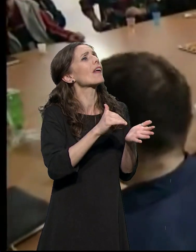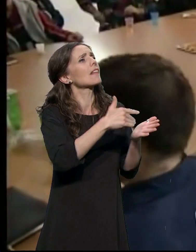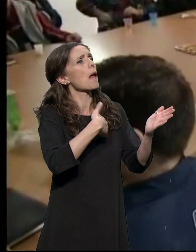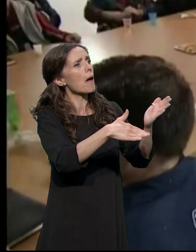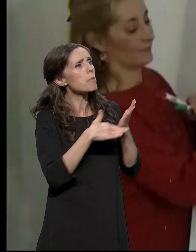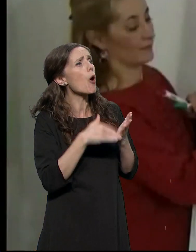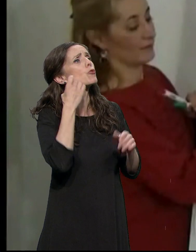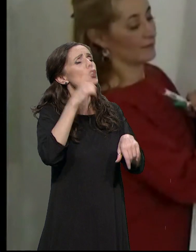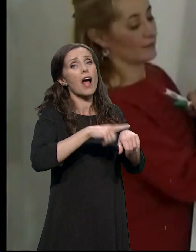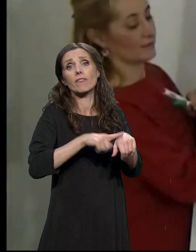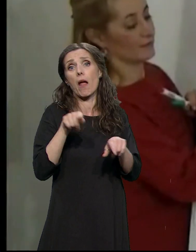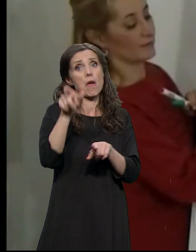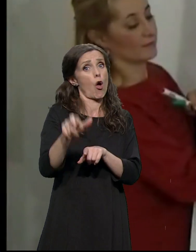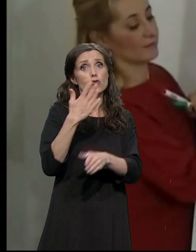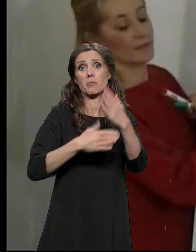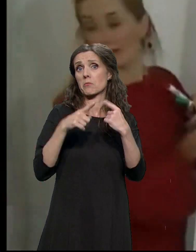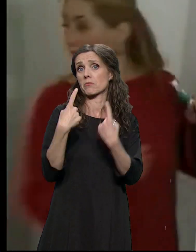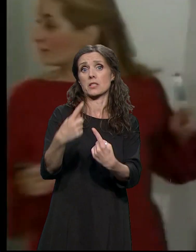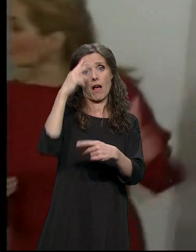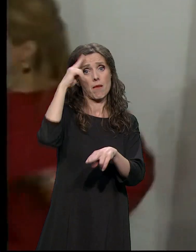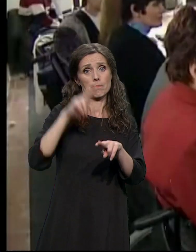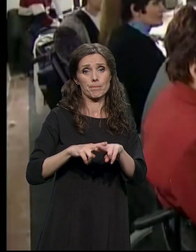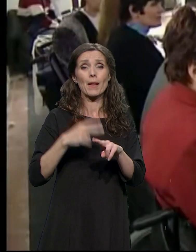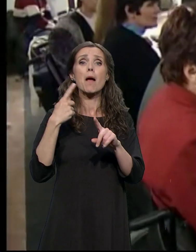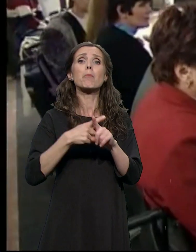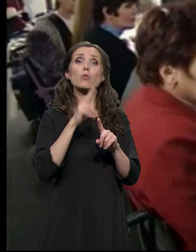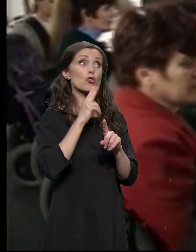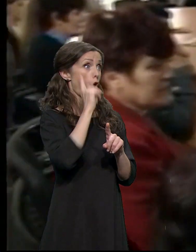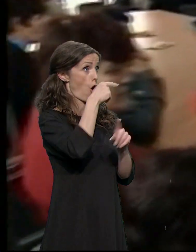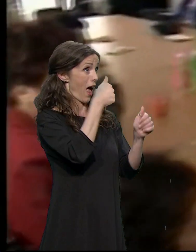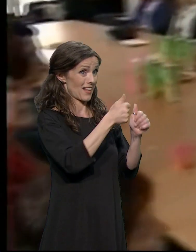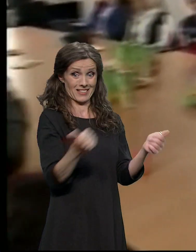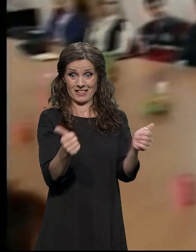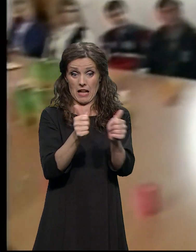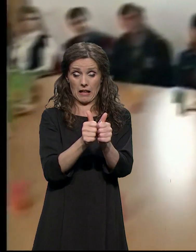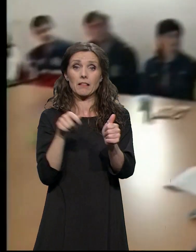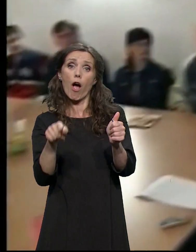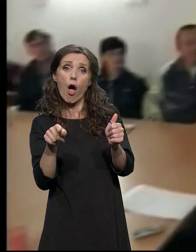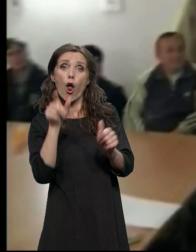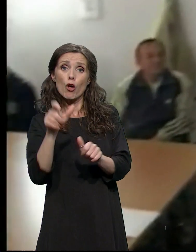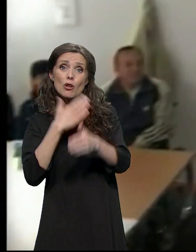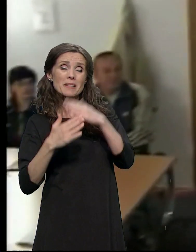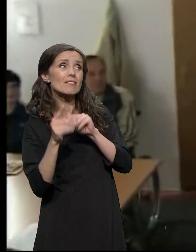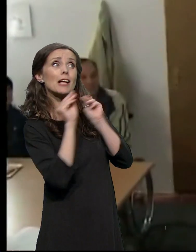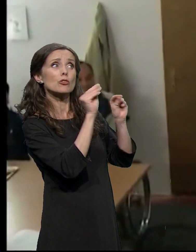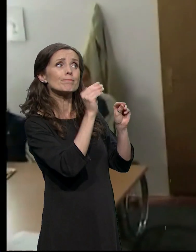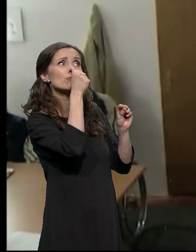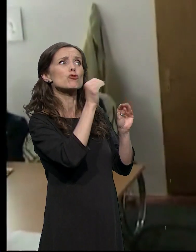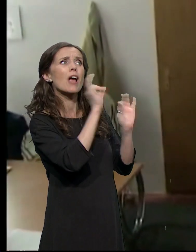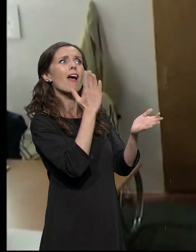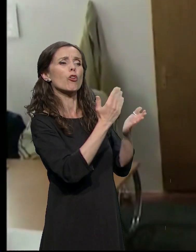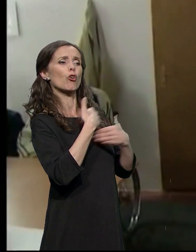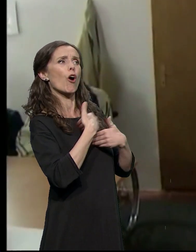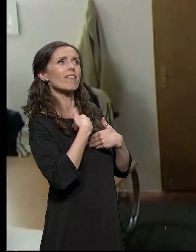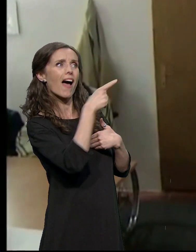brušiti. Oblučavaju svog asistenta da im pomogne na način koji njima najbolje odgovara.